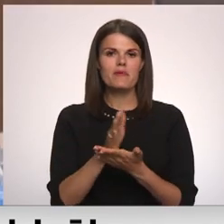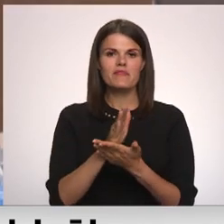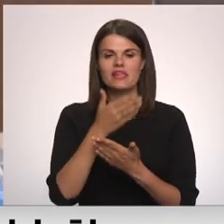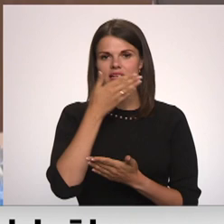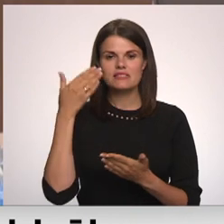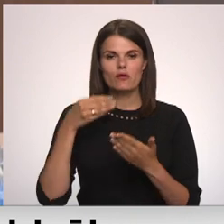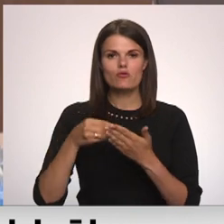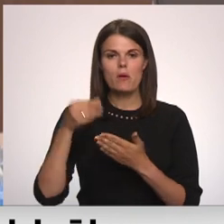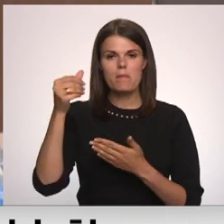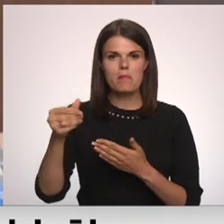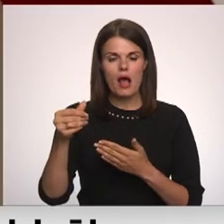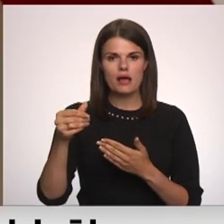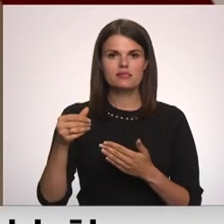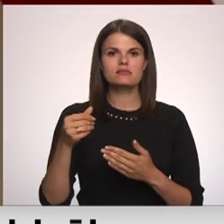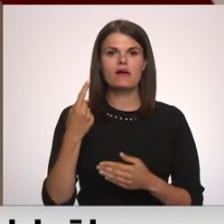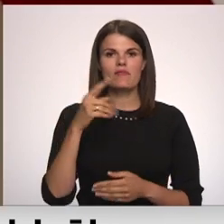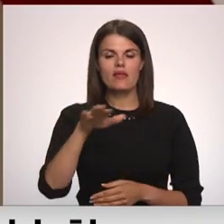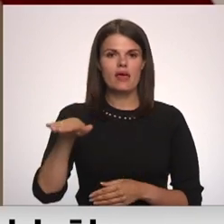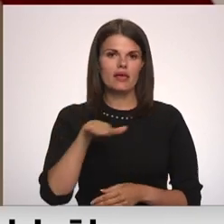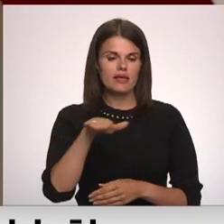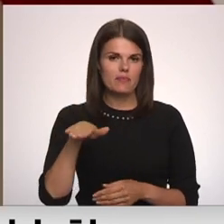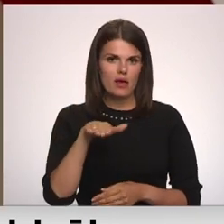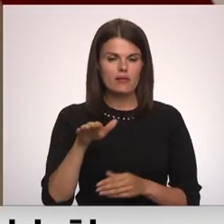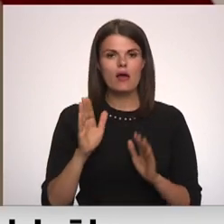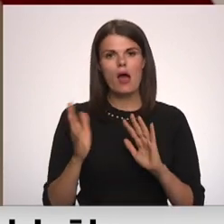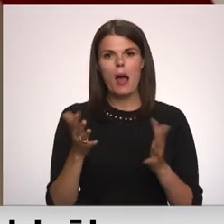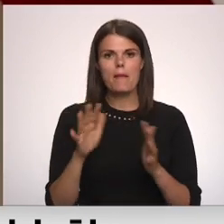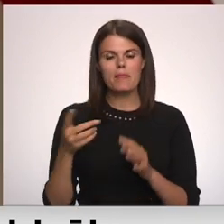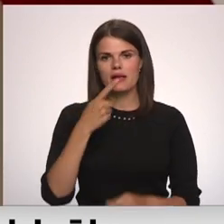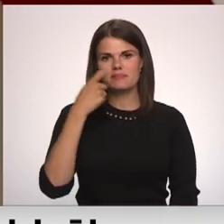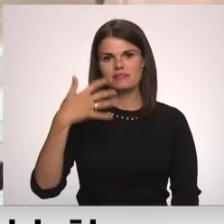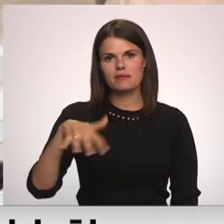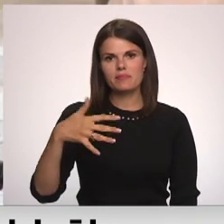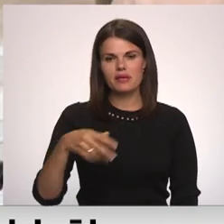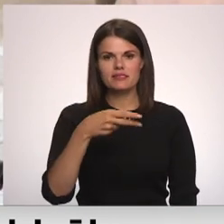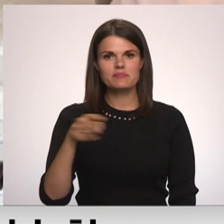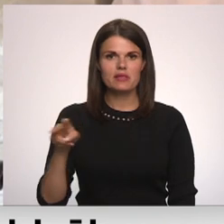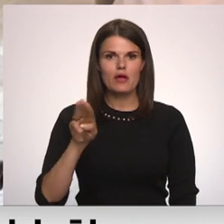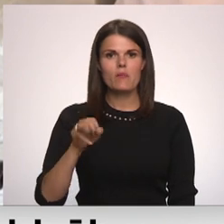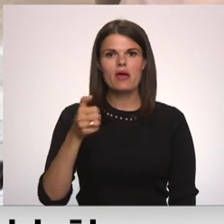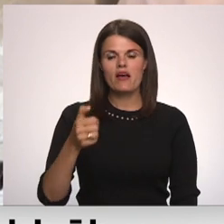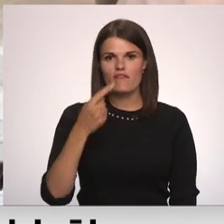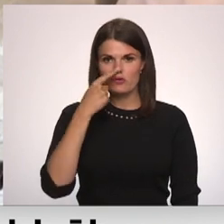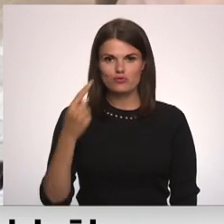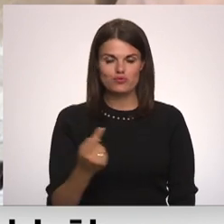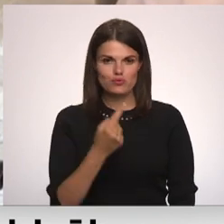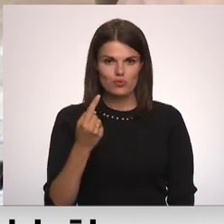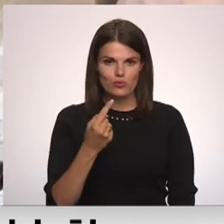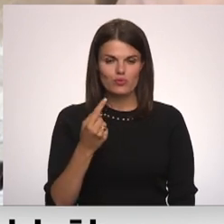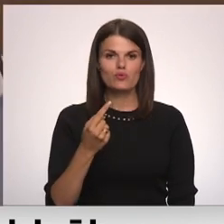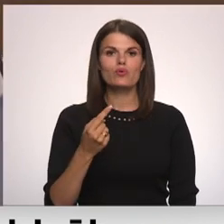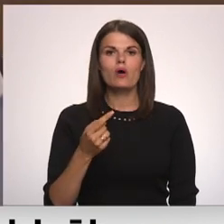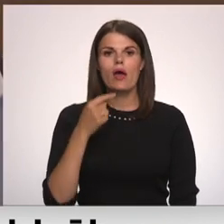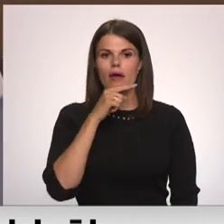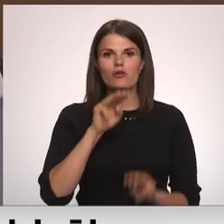enerģijas tarifas mājasēmniecībām nākamajā apkuras sezonā varētu būt 150 eiro par megavatstundu. Ekonomikas ministrija